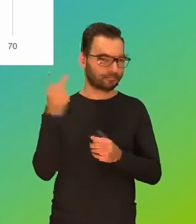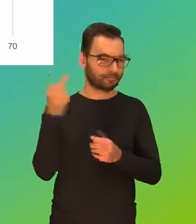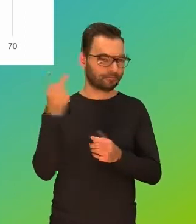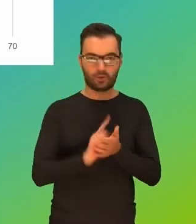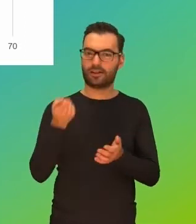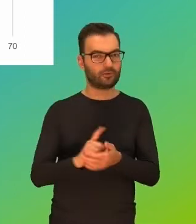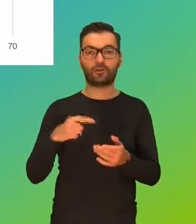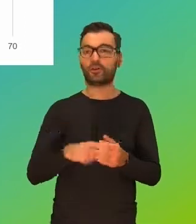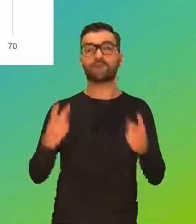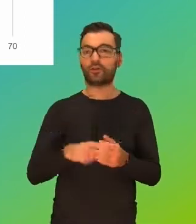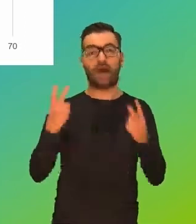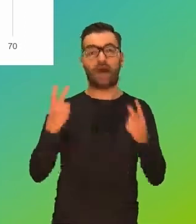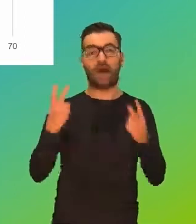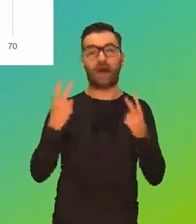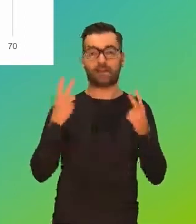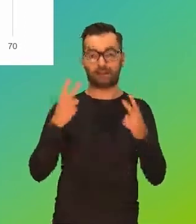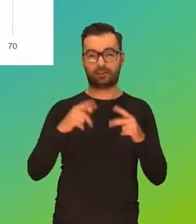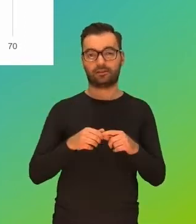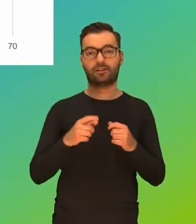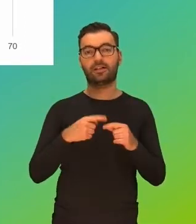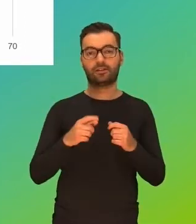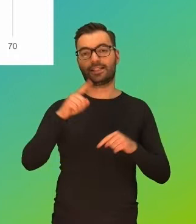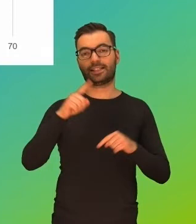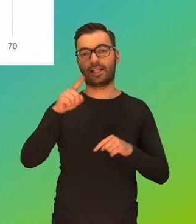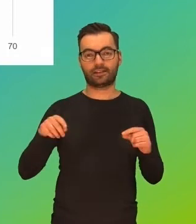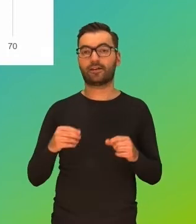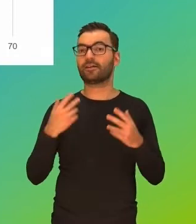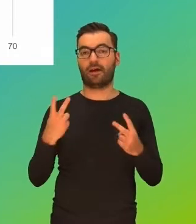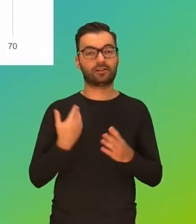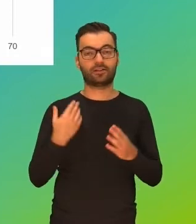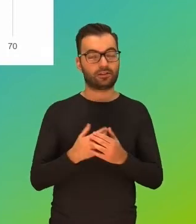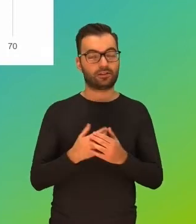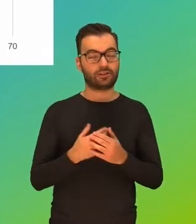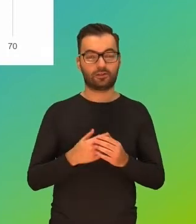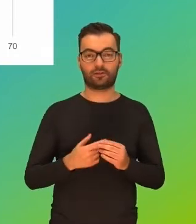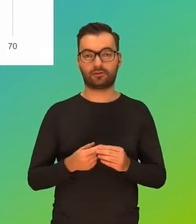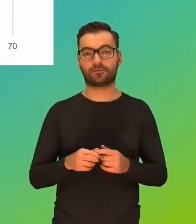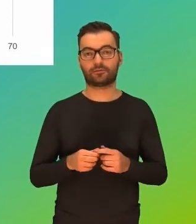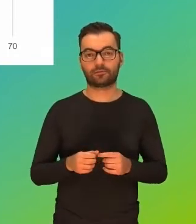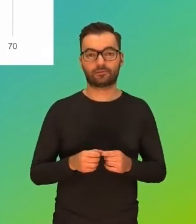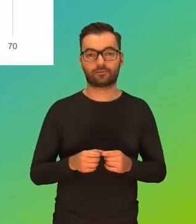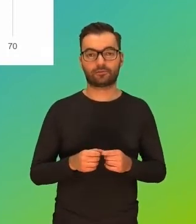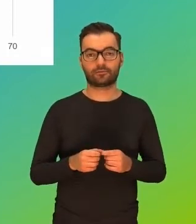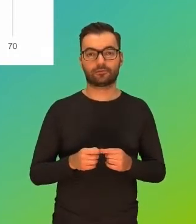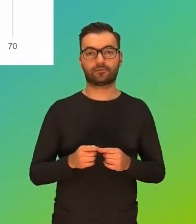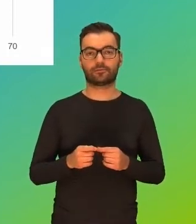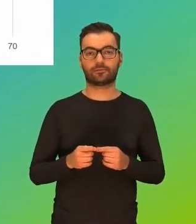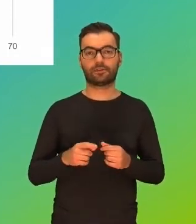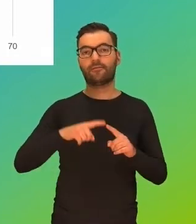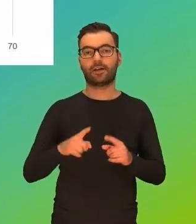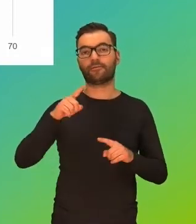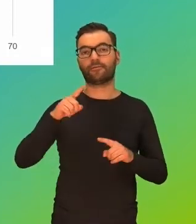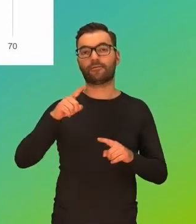udaje. To jest bardzo ważny wskaźnik i uczulam Państwa na tą daną, ponieważ jednym z takich